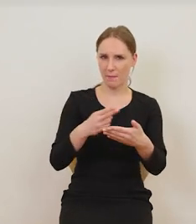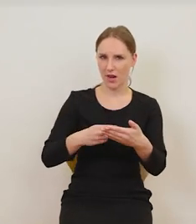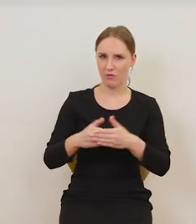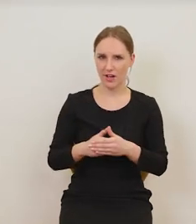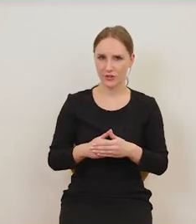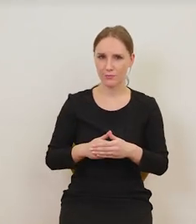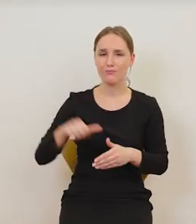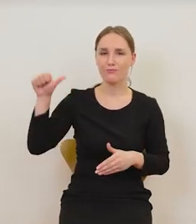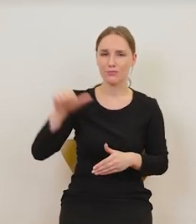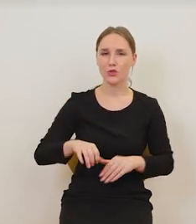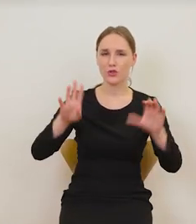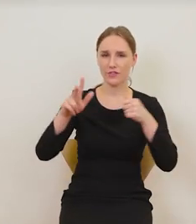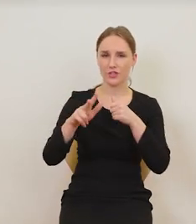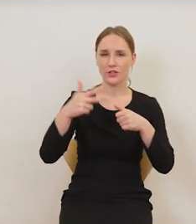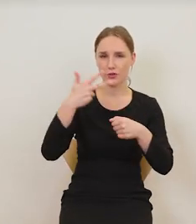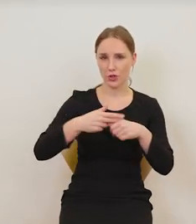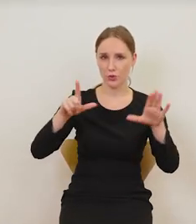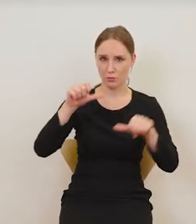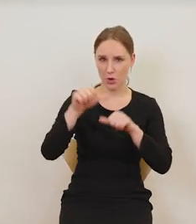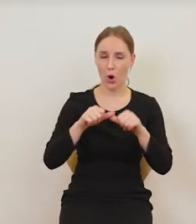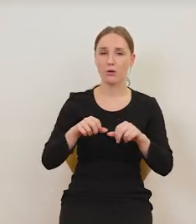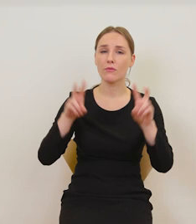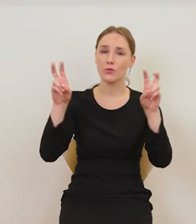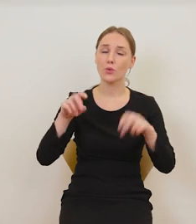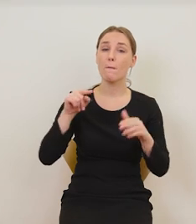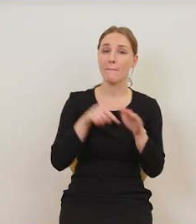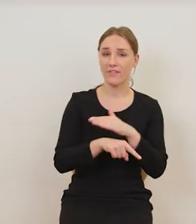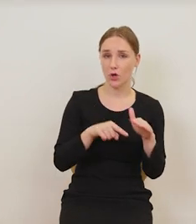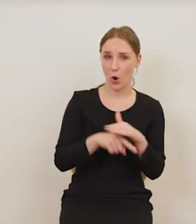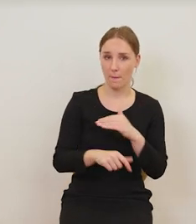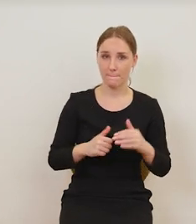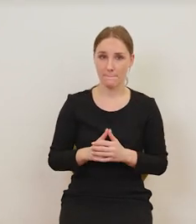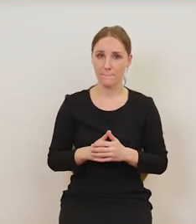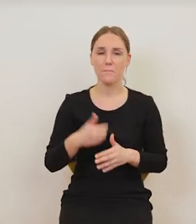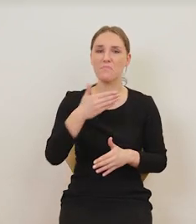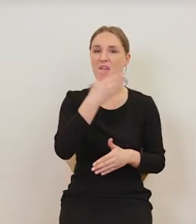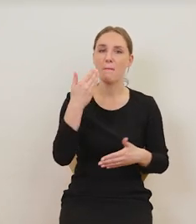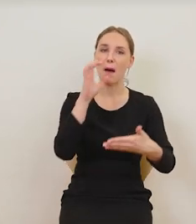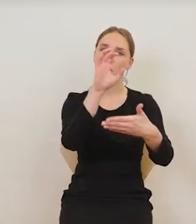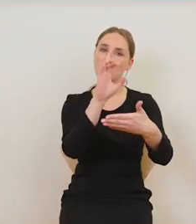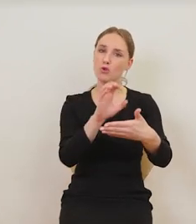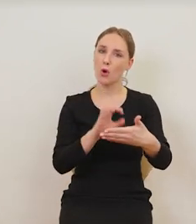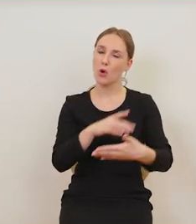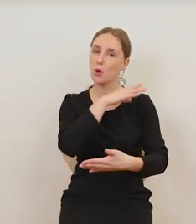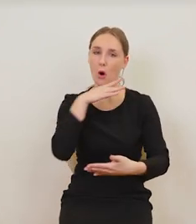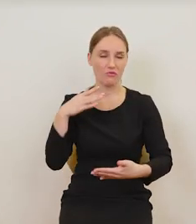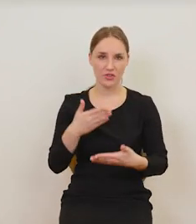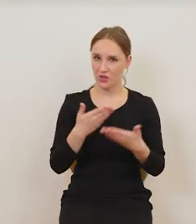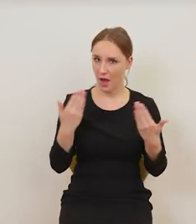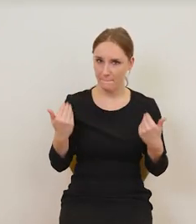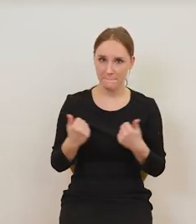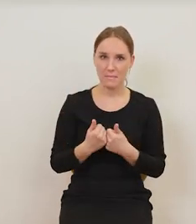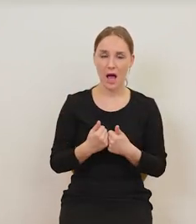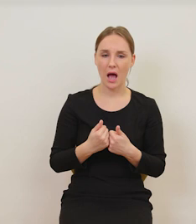roku, zatytułowany Metro. I tu nie ma tych prostokątów kolorowych, nie ma